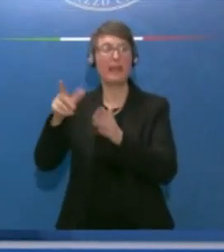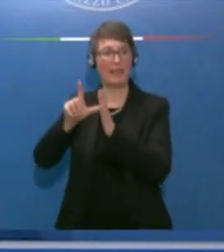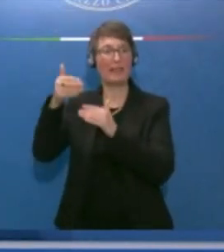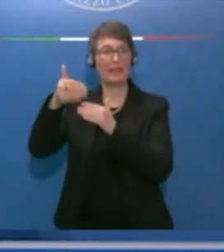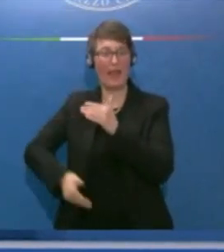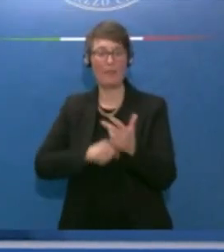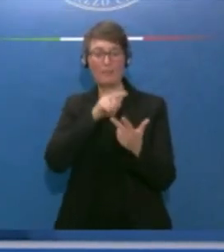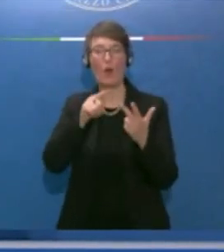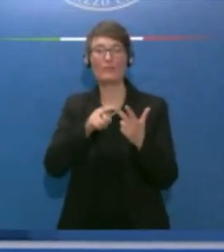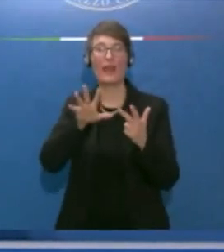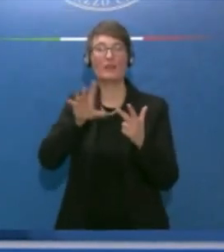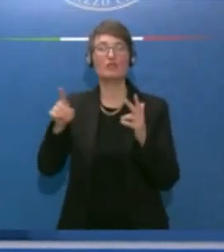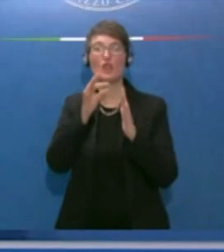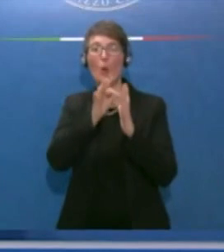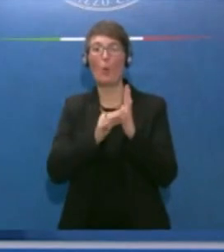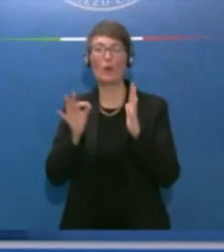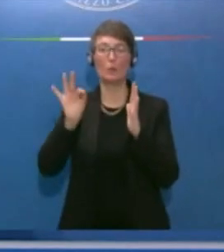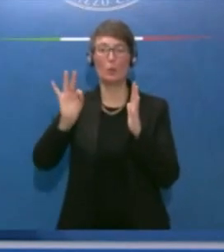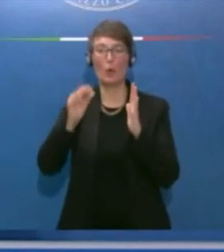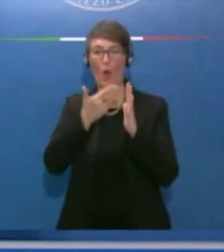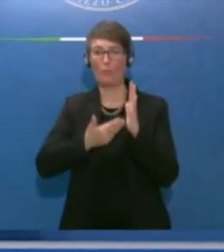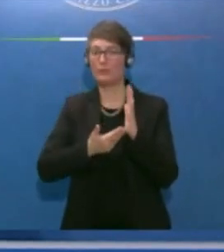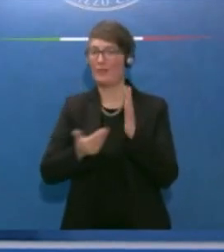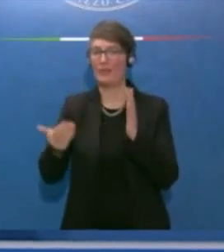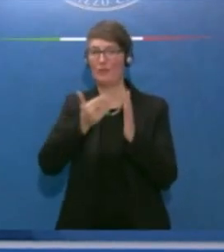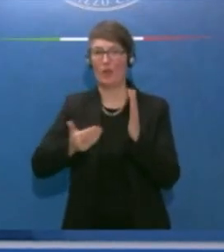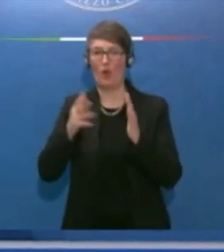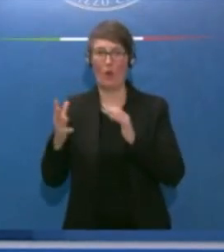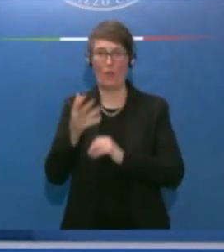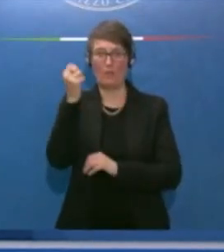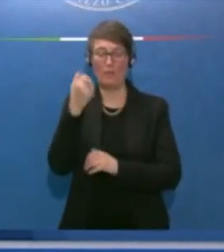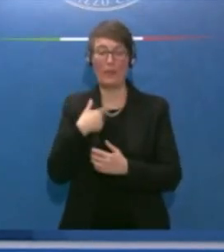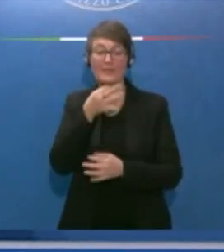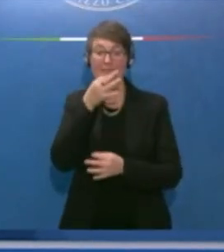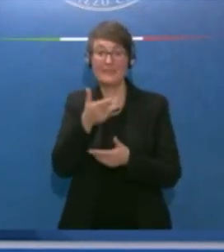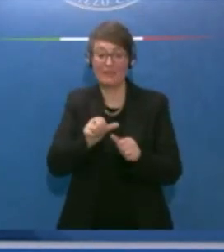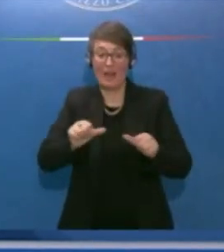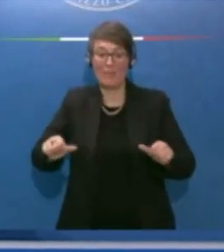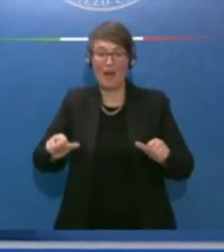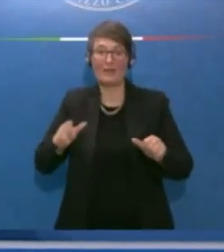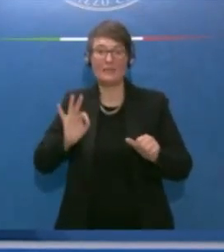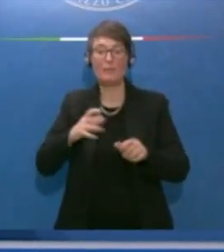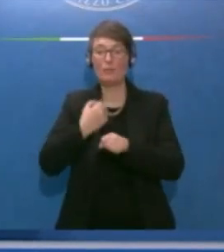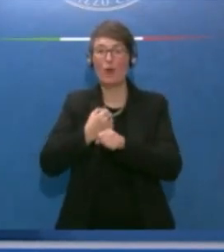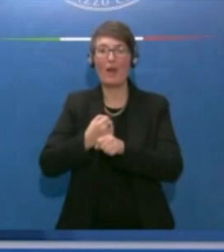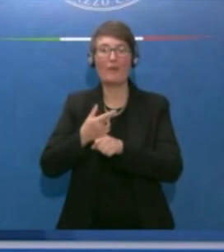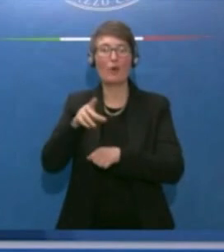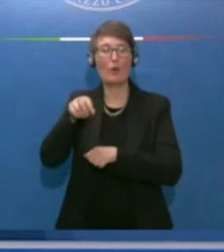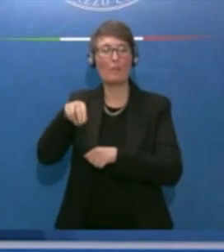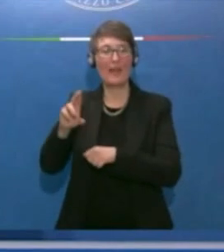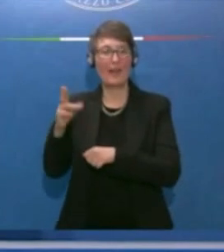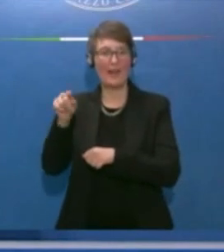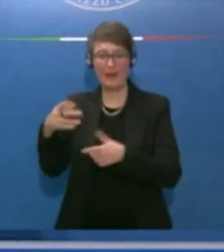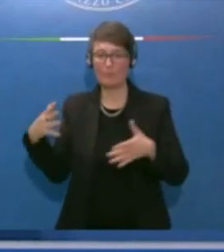51 obiettivi e quindi abbiamo creato le condizioni perché il lavoro sul PNRR è continui. Quindi il